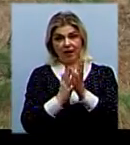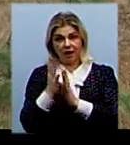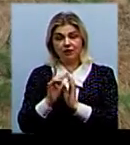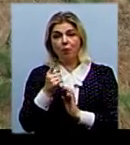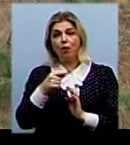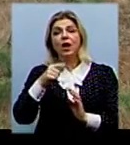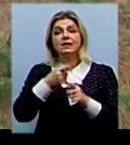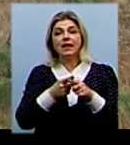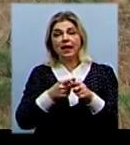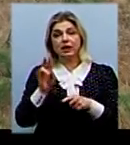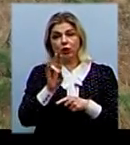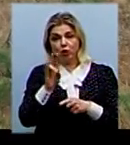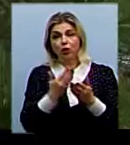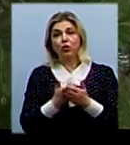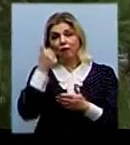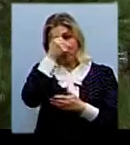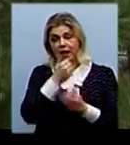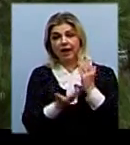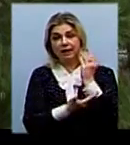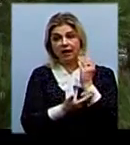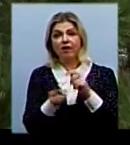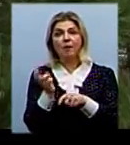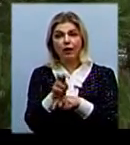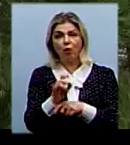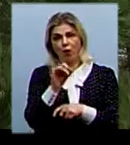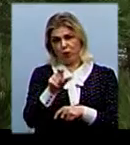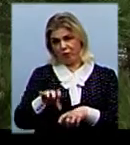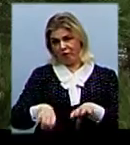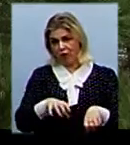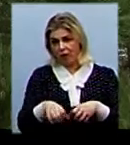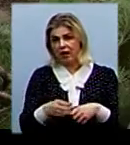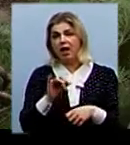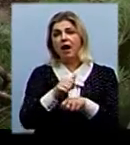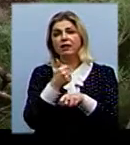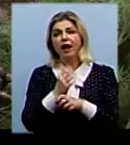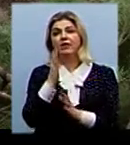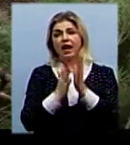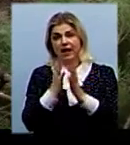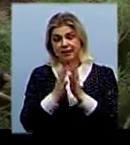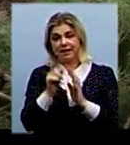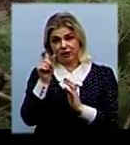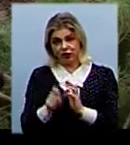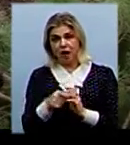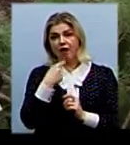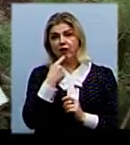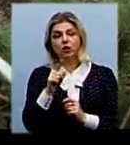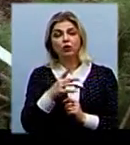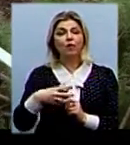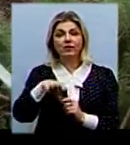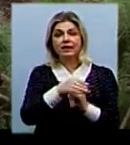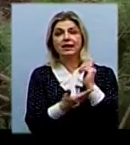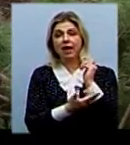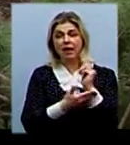середини листопада за новорічними деревами приходять і браконьєри. Головний лісничий Василь Смирека говорить, що всі їх дерева